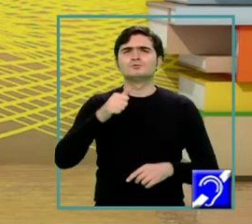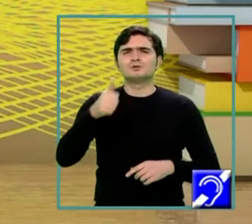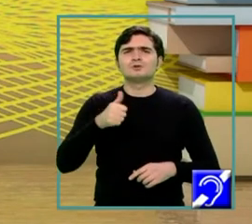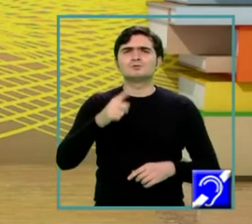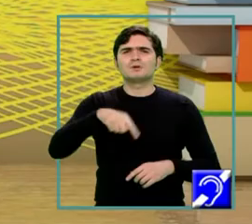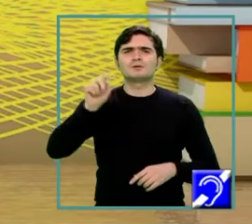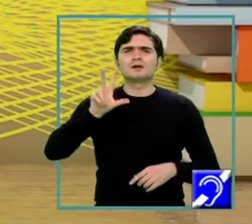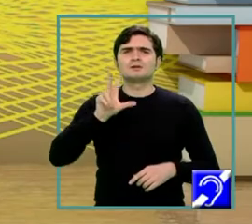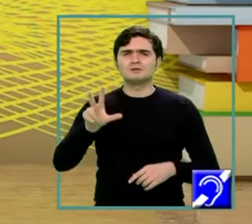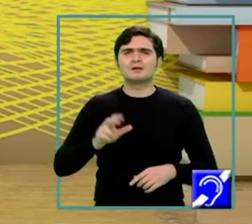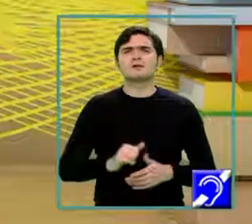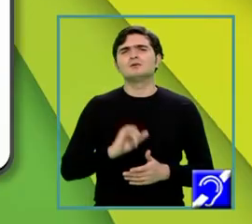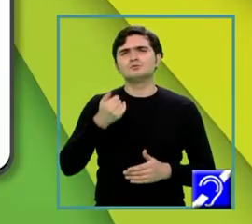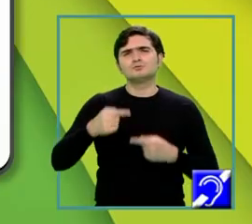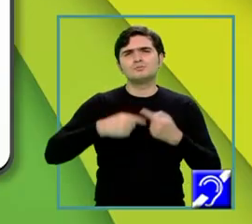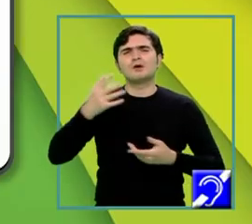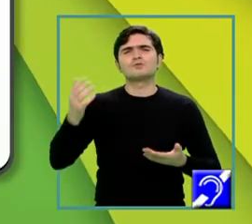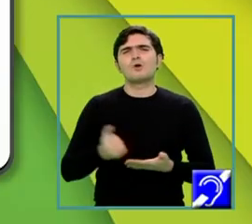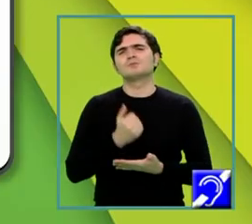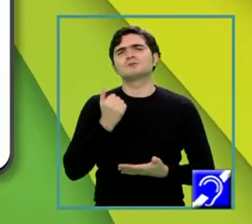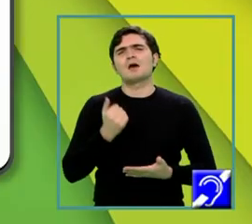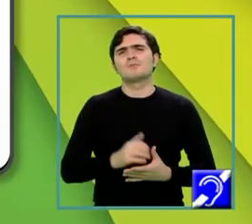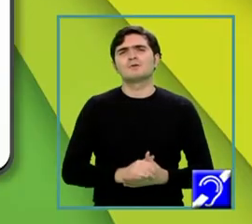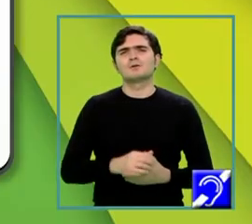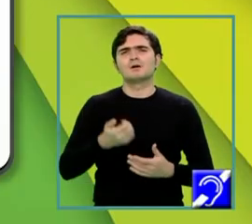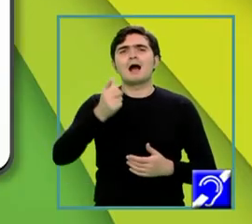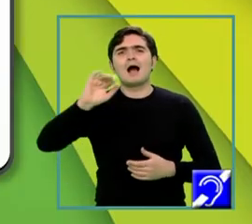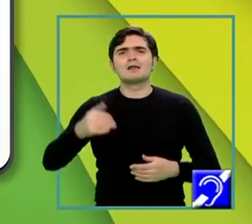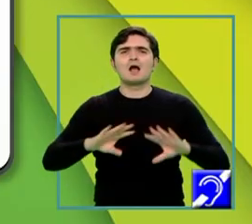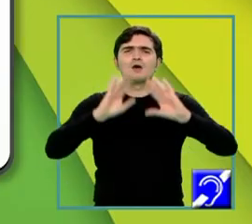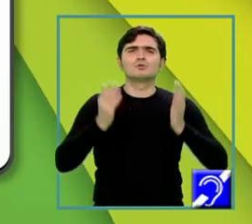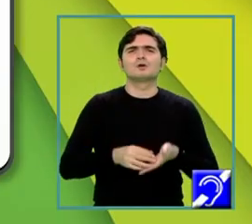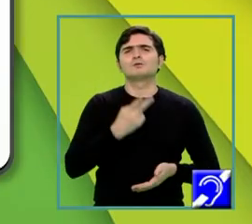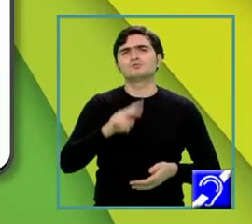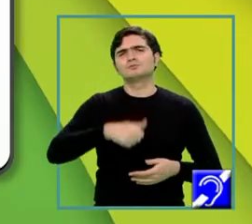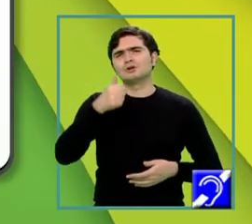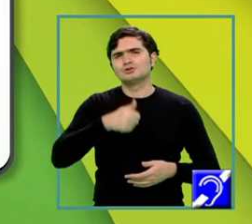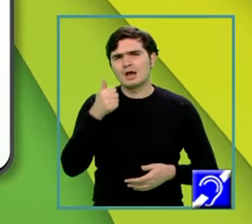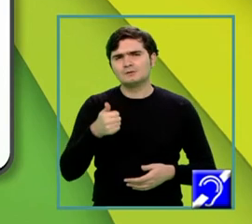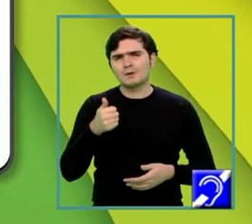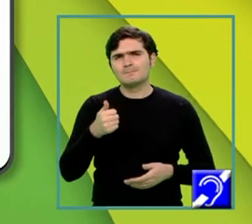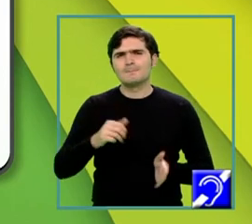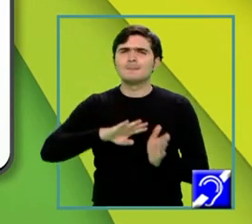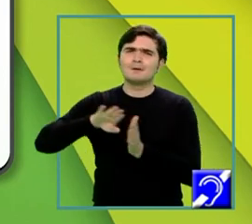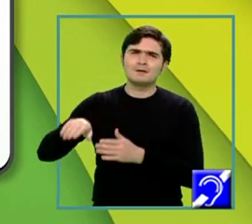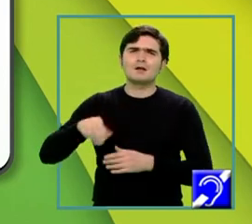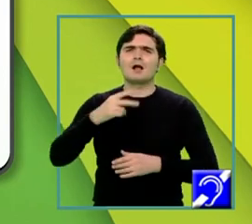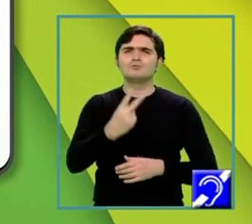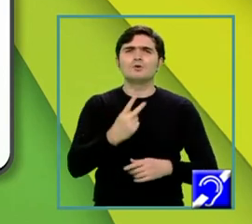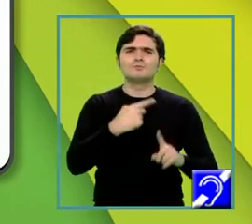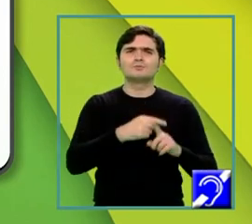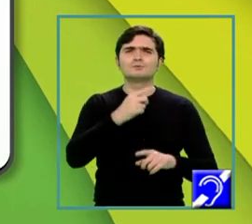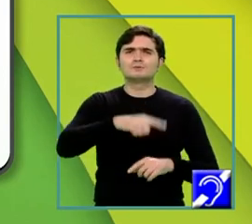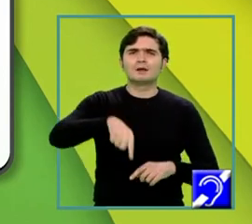factorul cum în 216 și obținem area totală, adică 216 pe lângă 2 plus radical